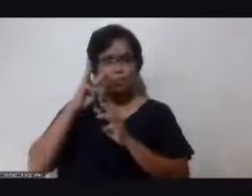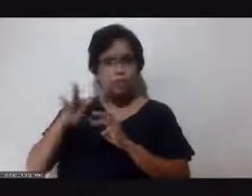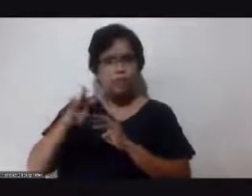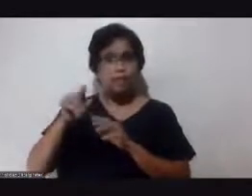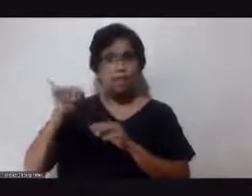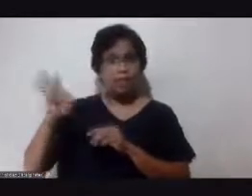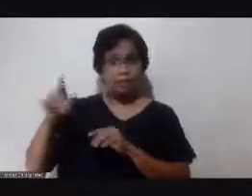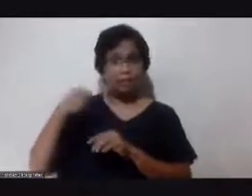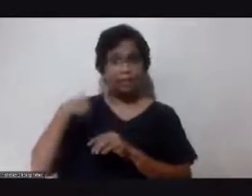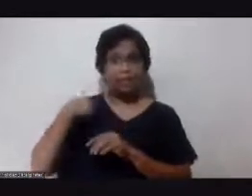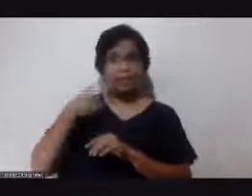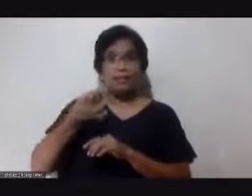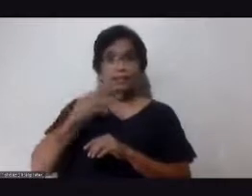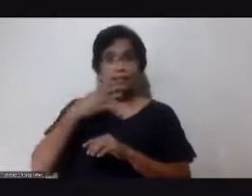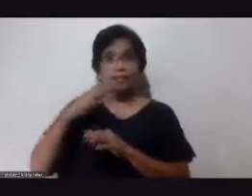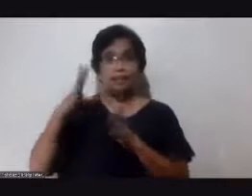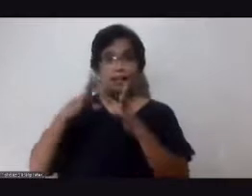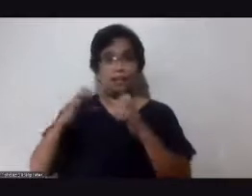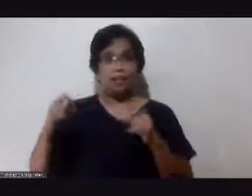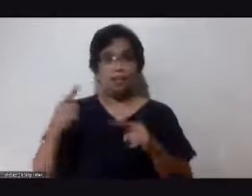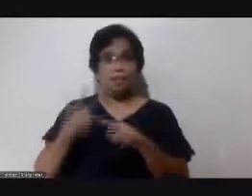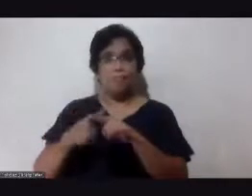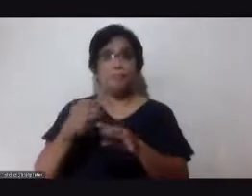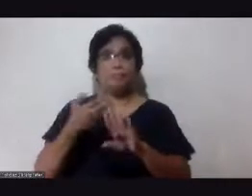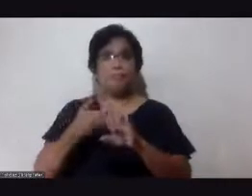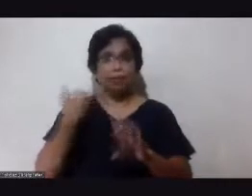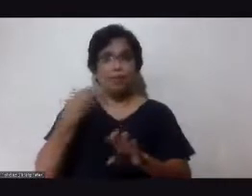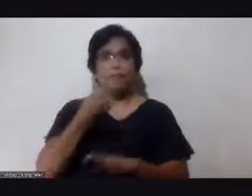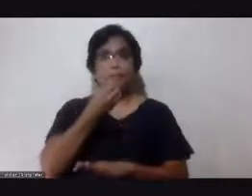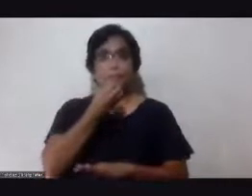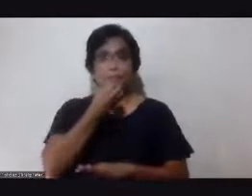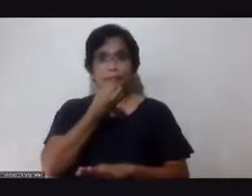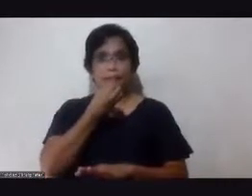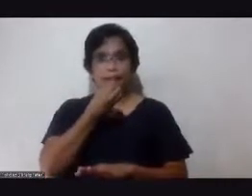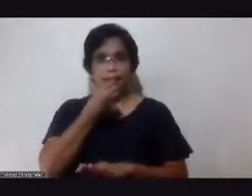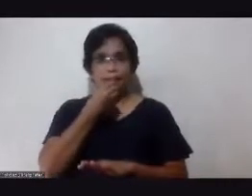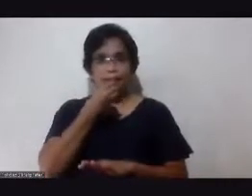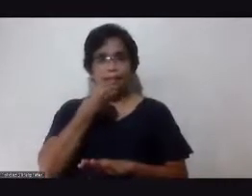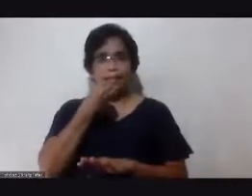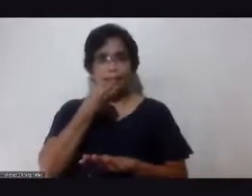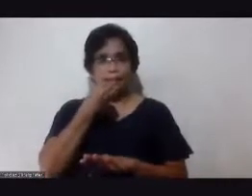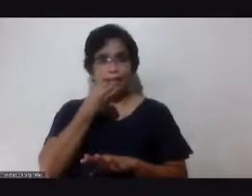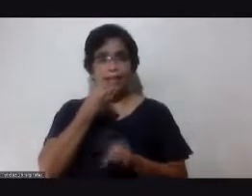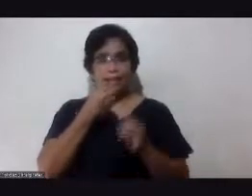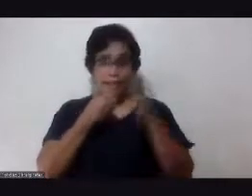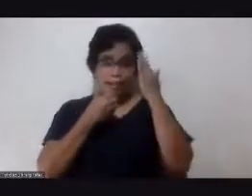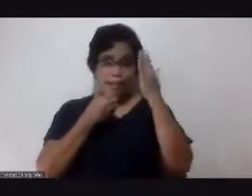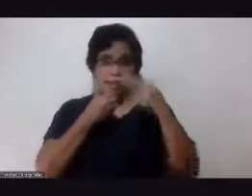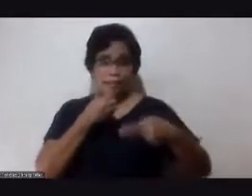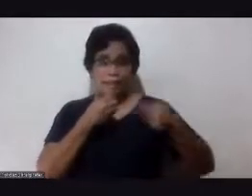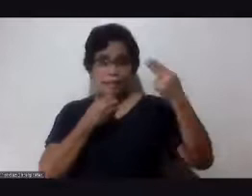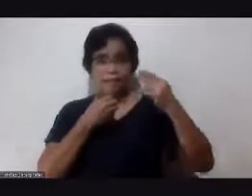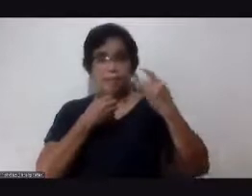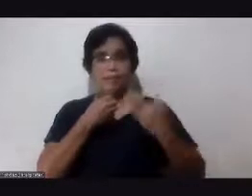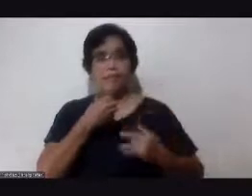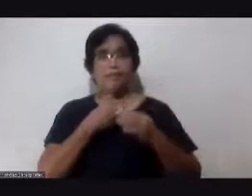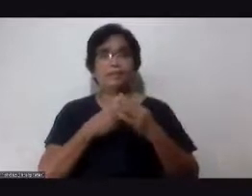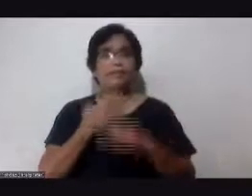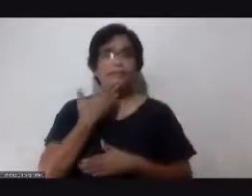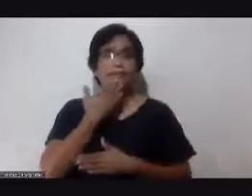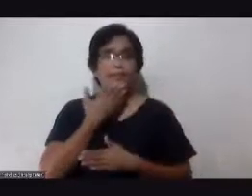uminom ako ng ampalaya plus bago ako kumain ng alam kong makakapagpataas sakin ng blood sugar okay